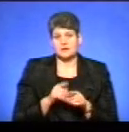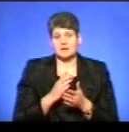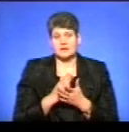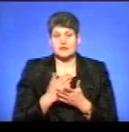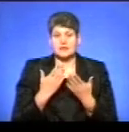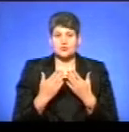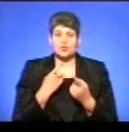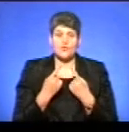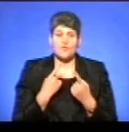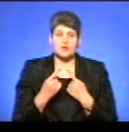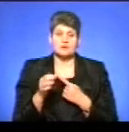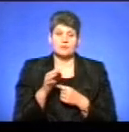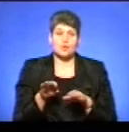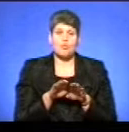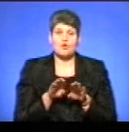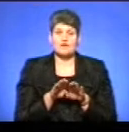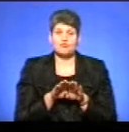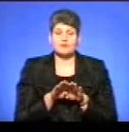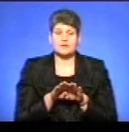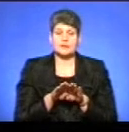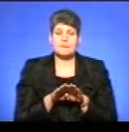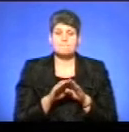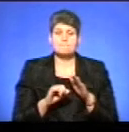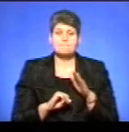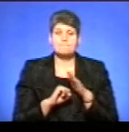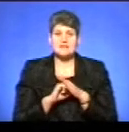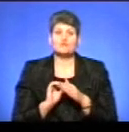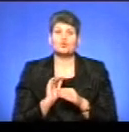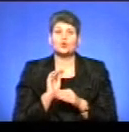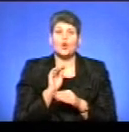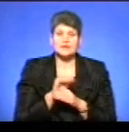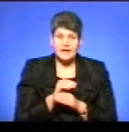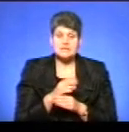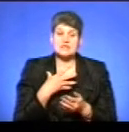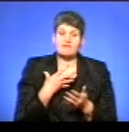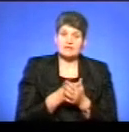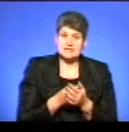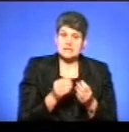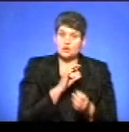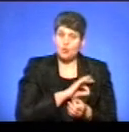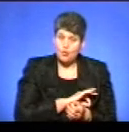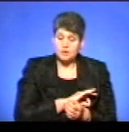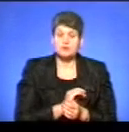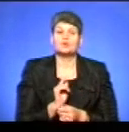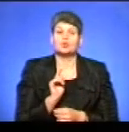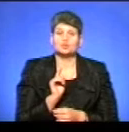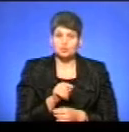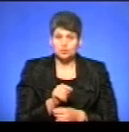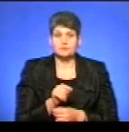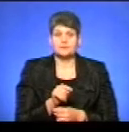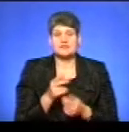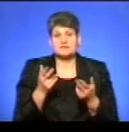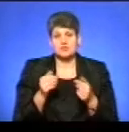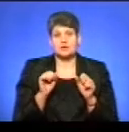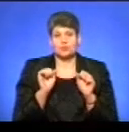Якщо говорити про порівнювати базову дотацію і власні доходи, то тут, звичайно,